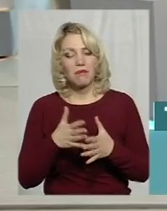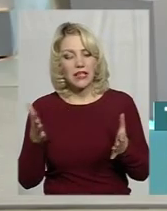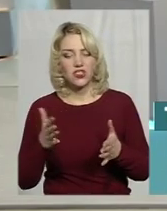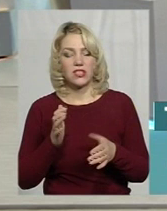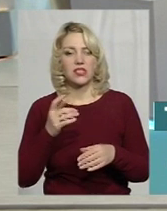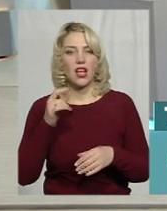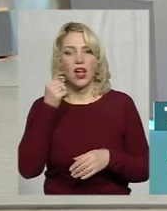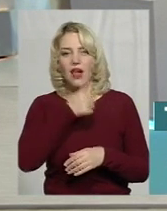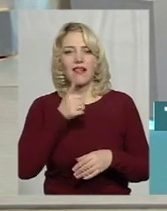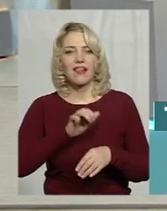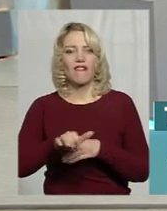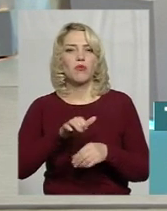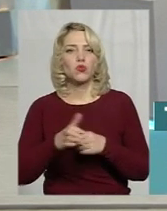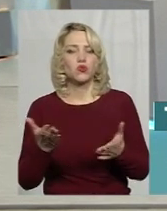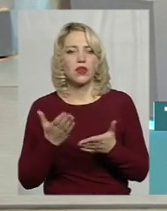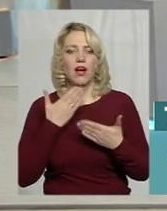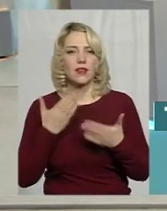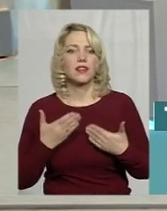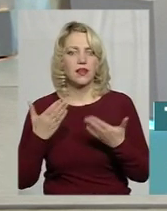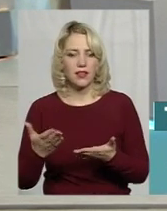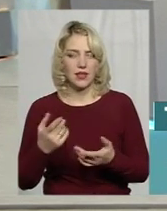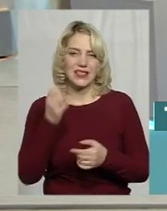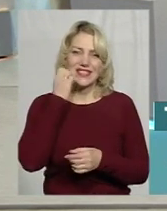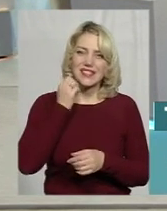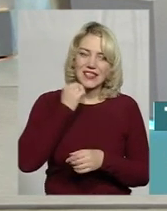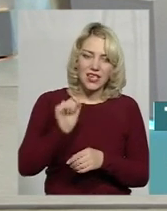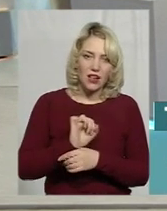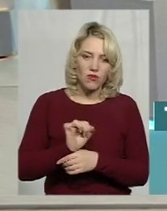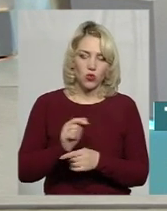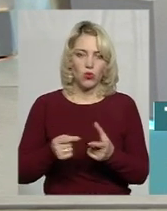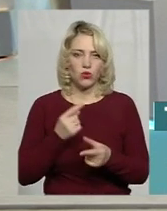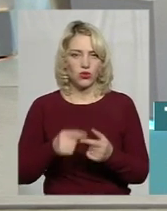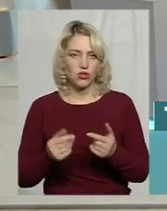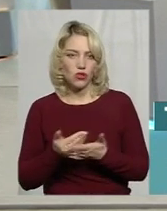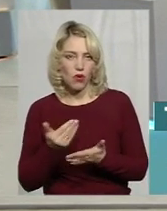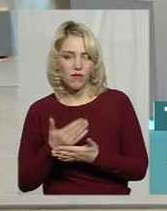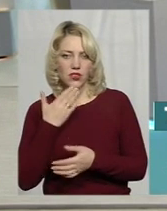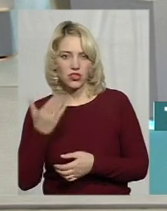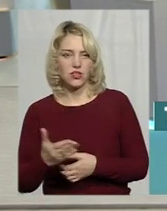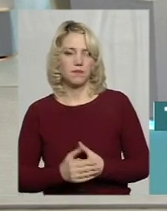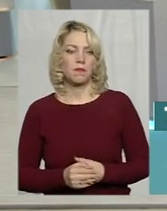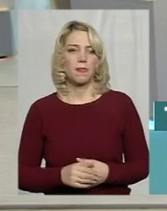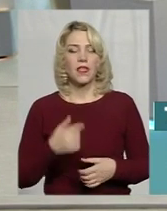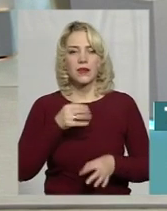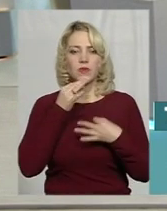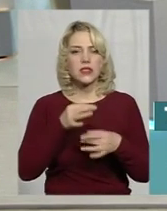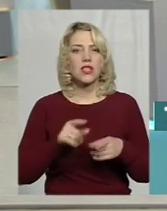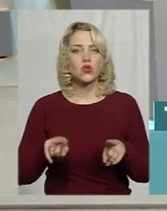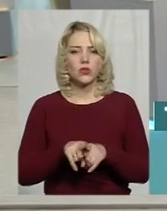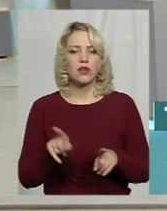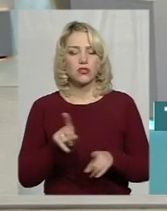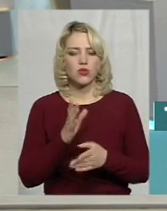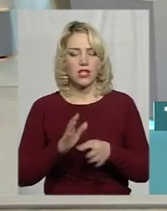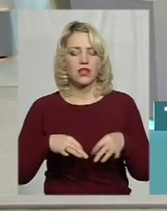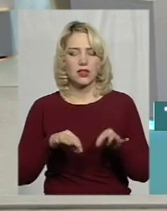випуску? Має це на увазі старіші чи от… Краще, я скажу так, що є транспортний